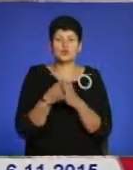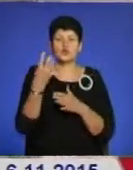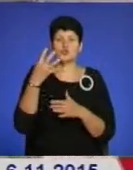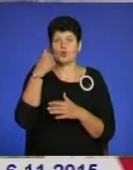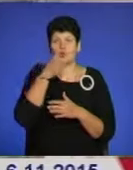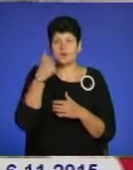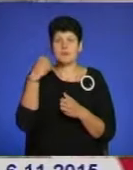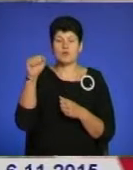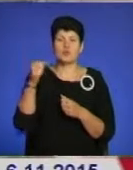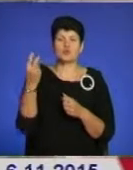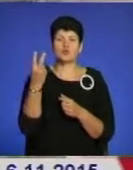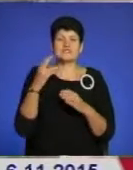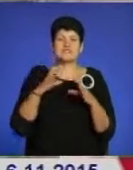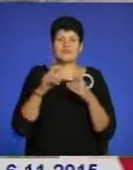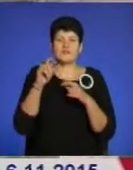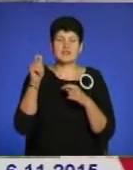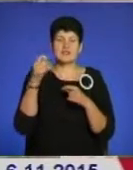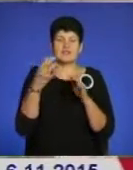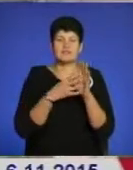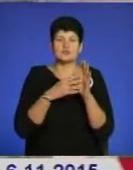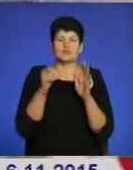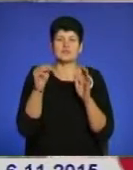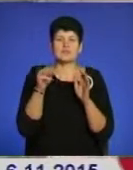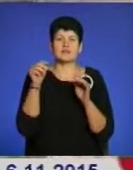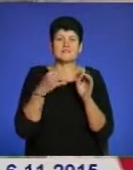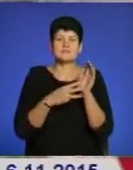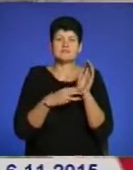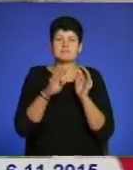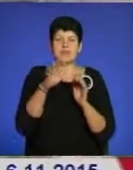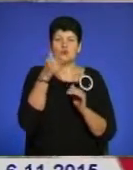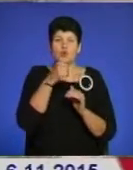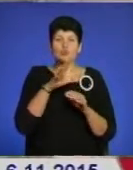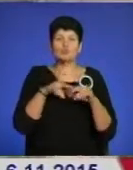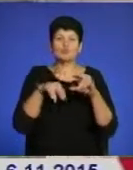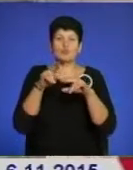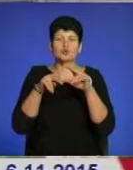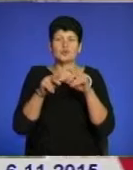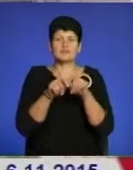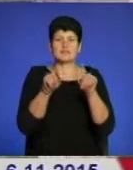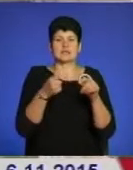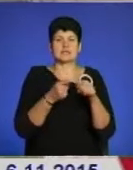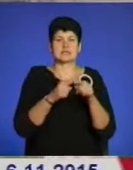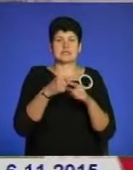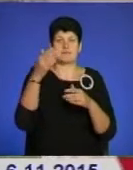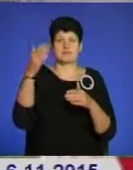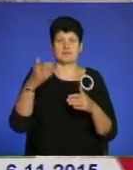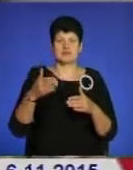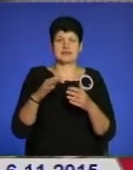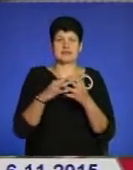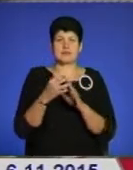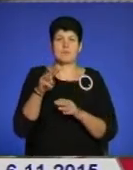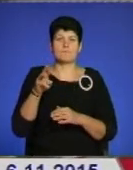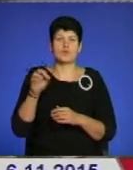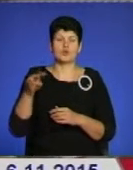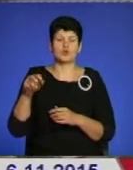перемоги у Другій світовій війні 9 травня 1985 року було збудовано і відкритий цей меморіальний комплекс в Сіній Молодькій.